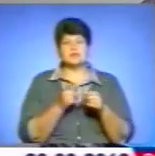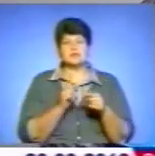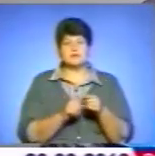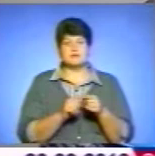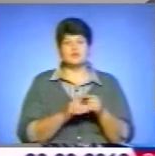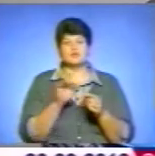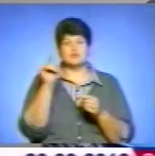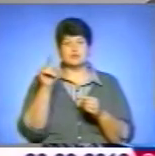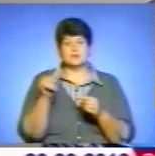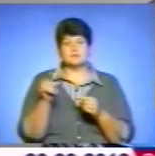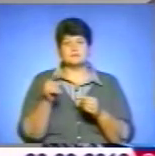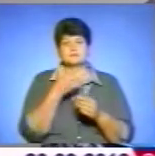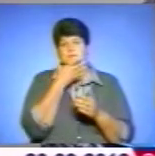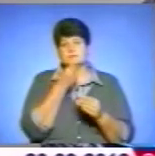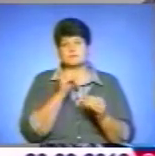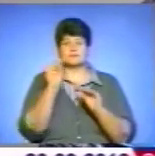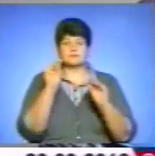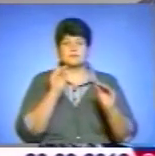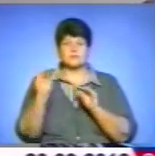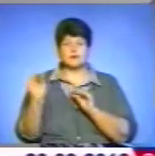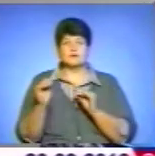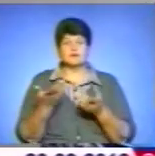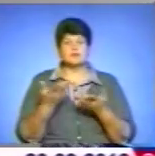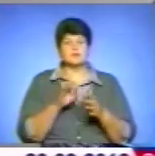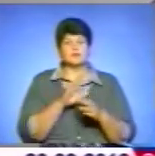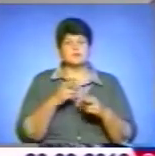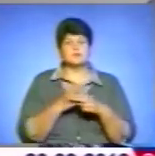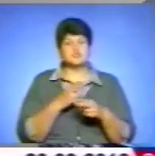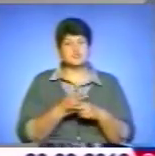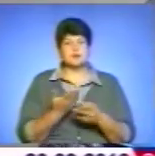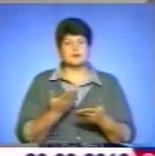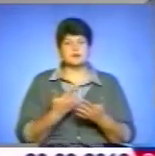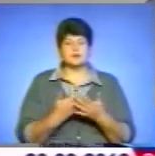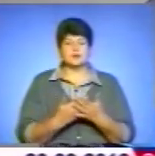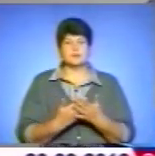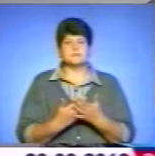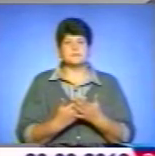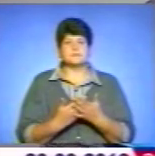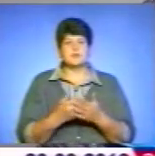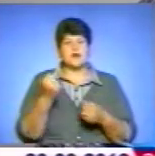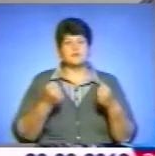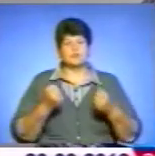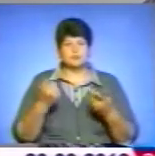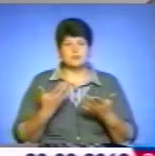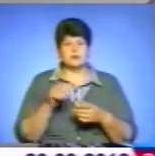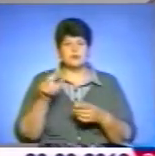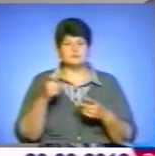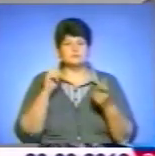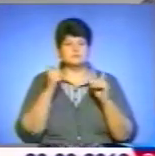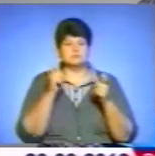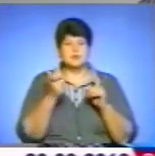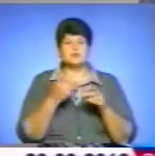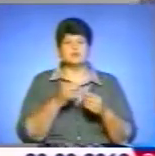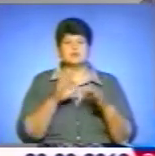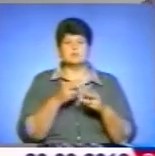даному місті з естетичних, архітектурних норм. Чи не буде вона заважати, наприклад, з точки зору автомобільного призву, чи не буде вона заважати простим